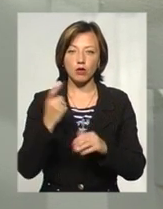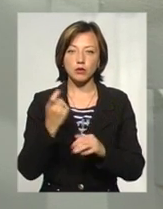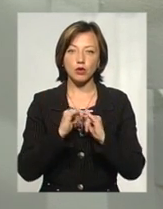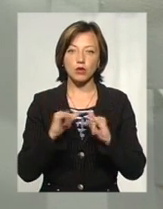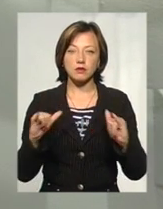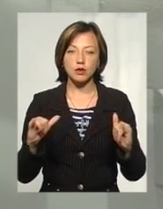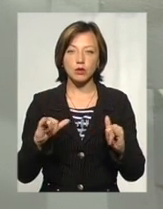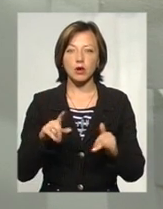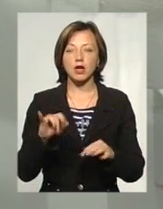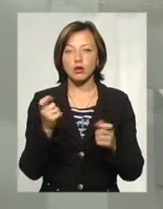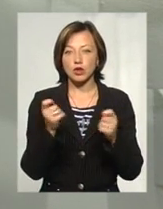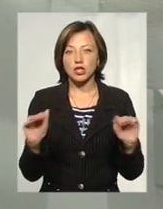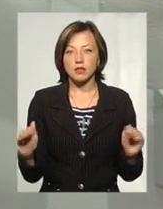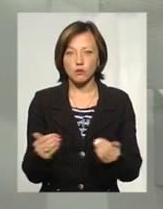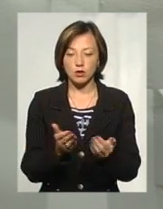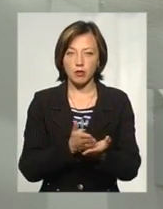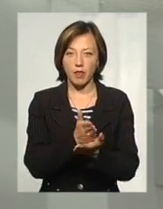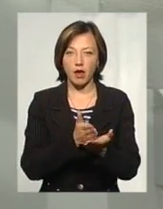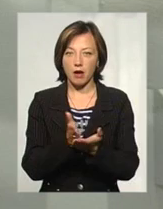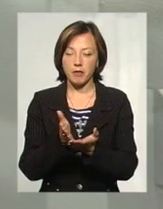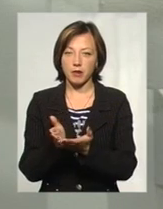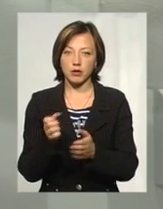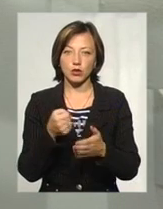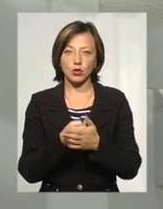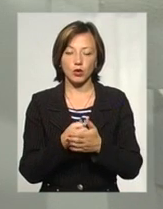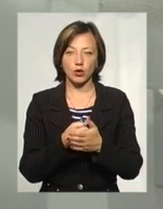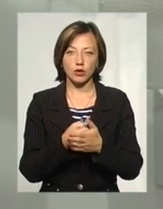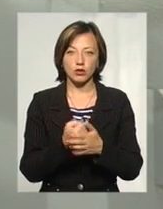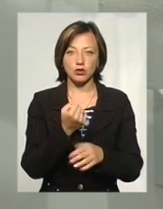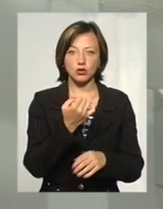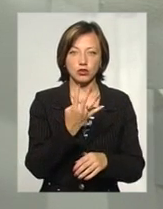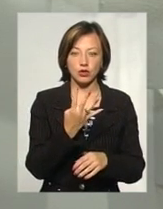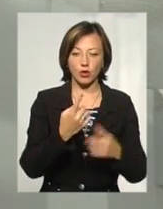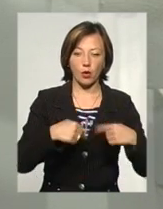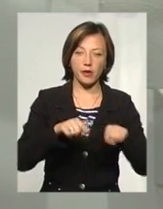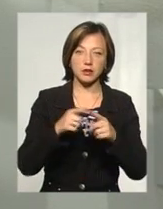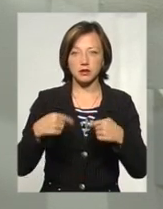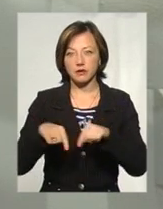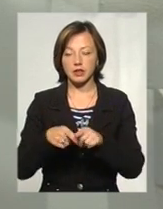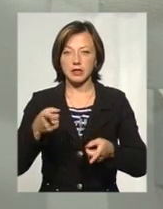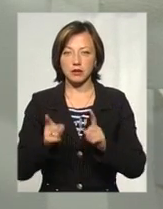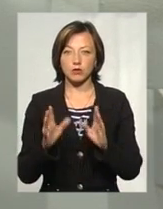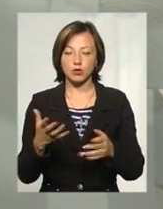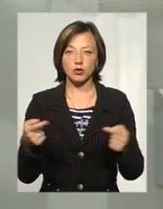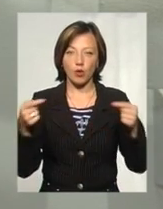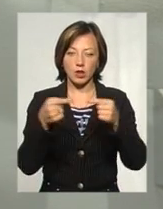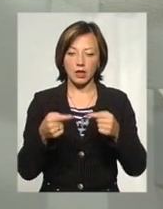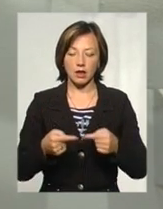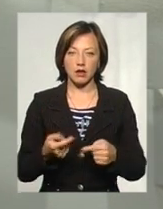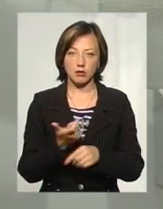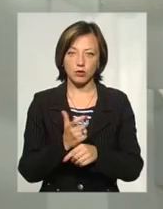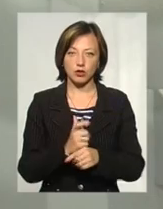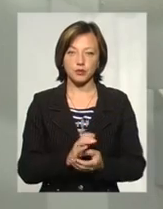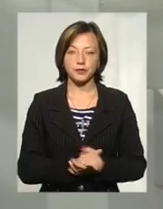міста і трошки звозимо напрямки до, можливо, чотирьох сфер, які дійсно будуть більш конкретизовані.